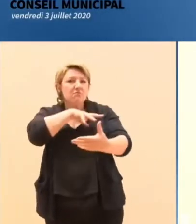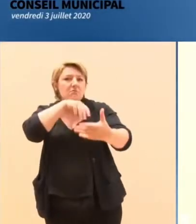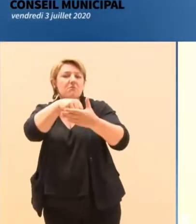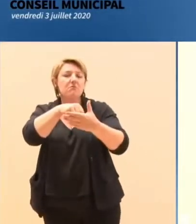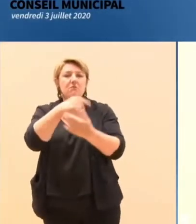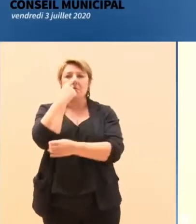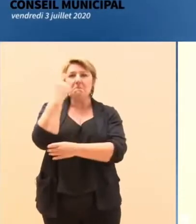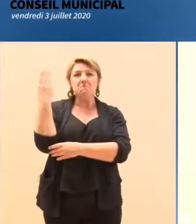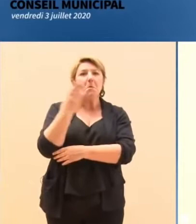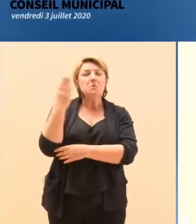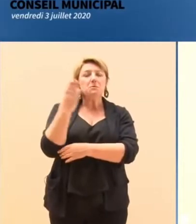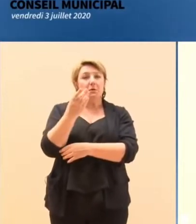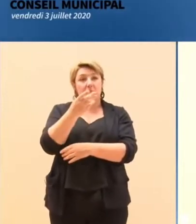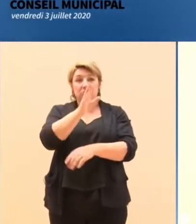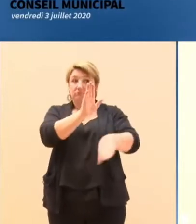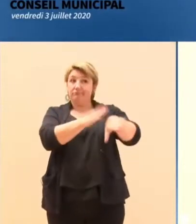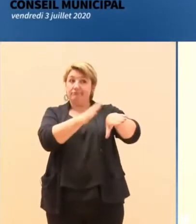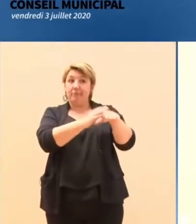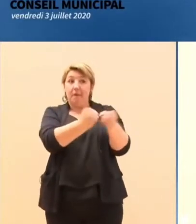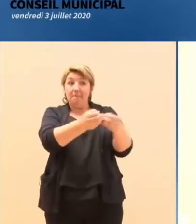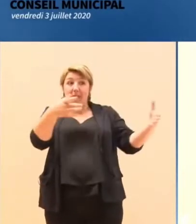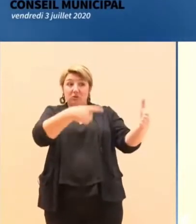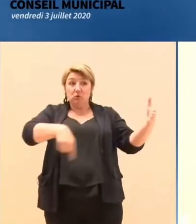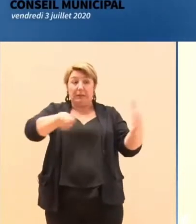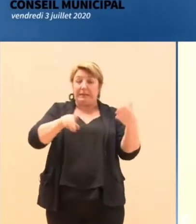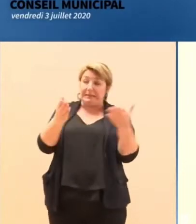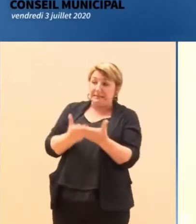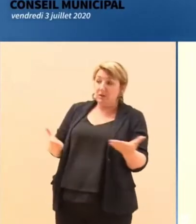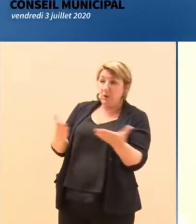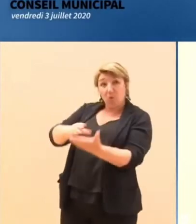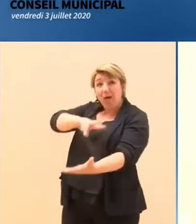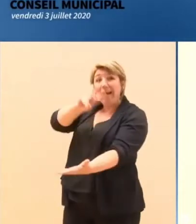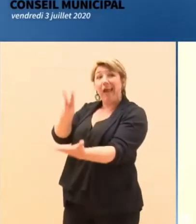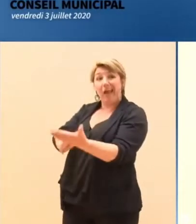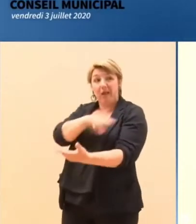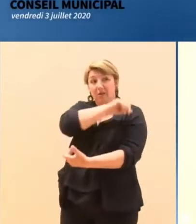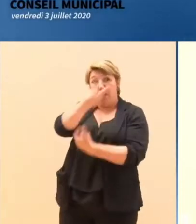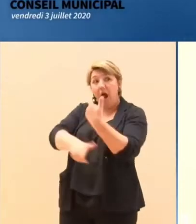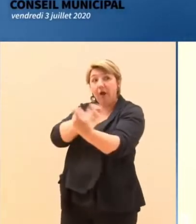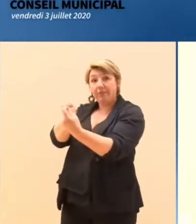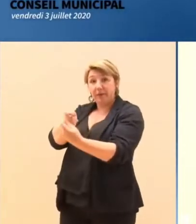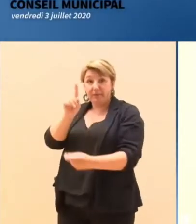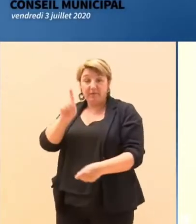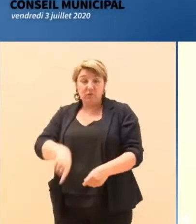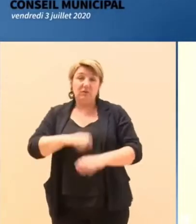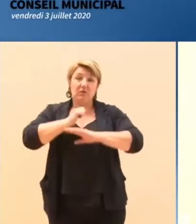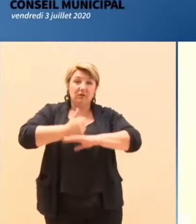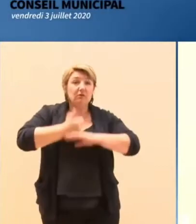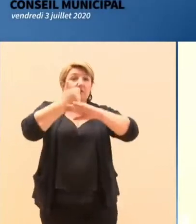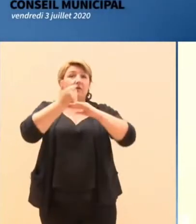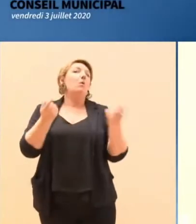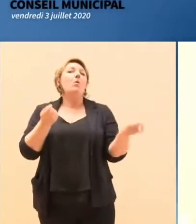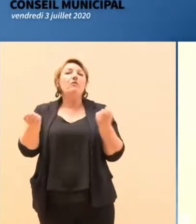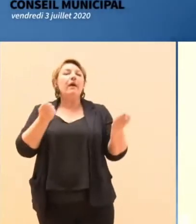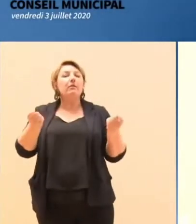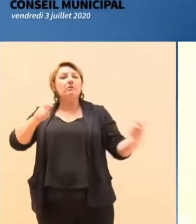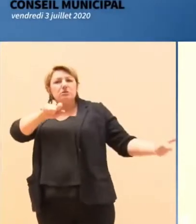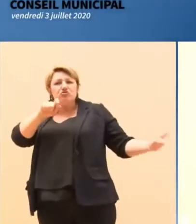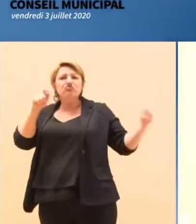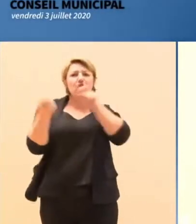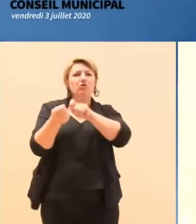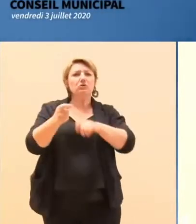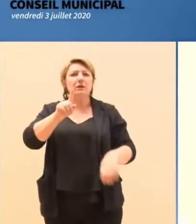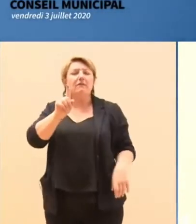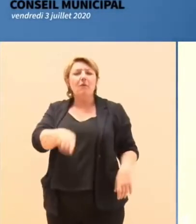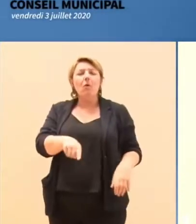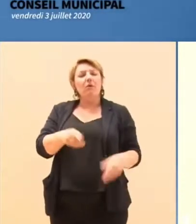la majorité, de la situation présente en modifiant profondément la gouvernance municipale. Vos décisions importantes